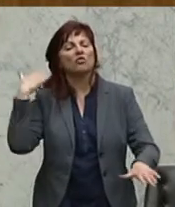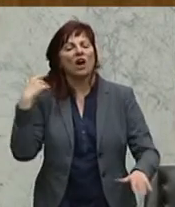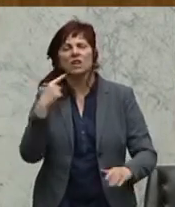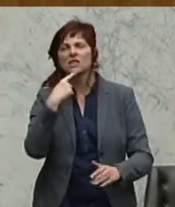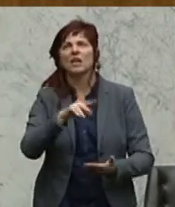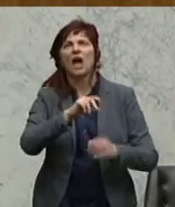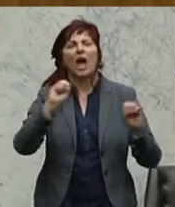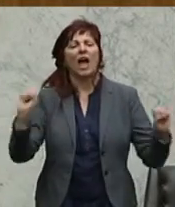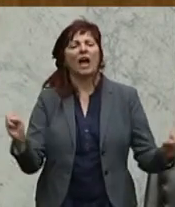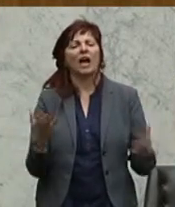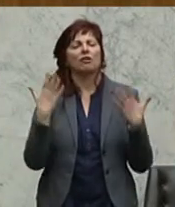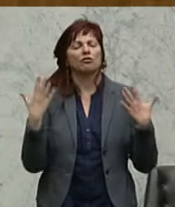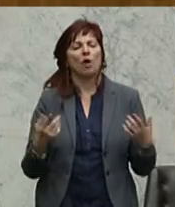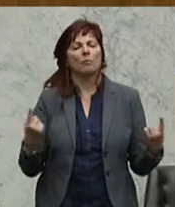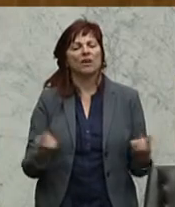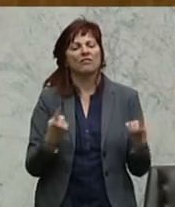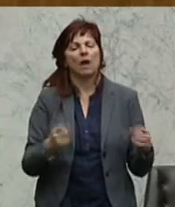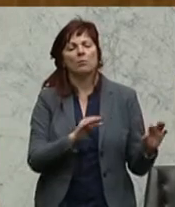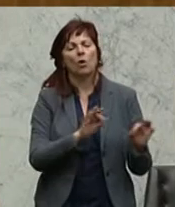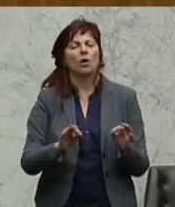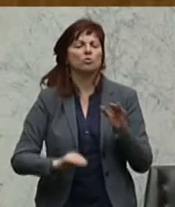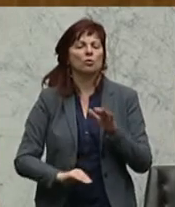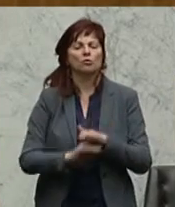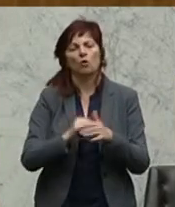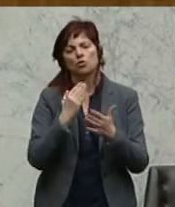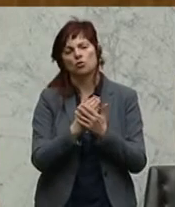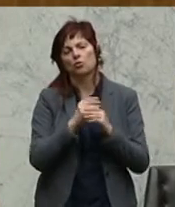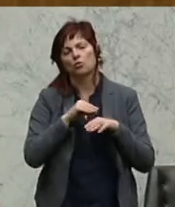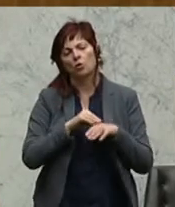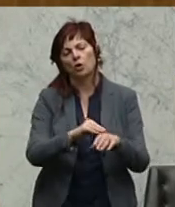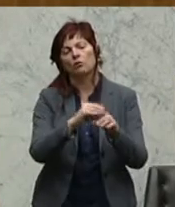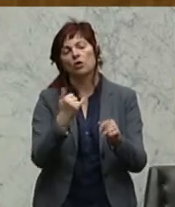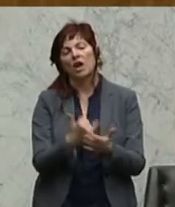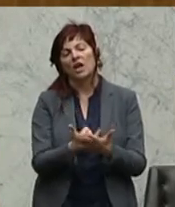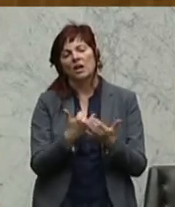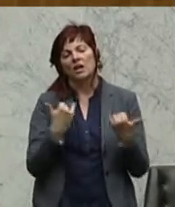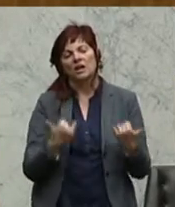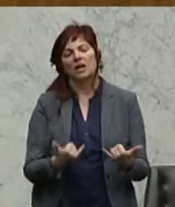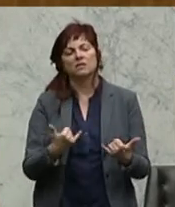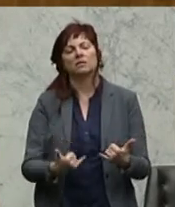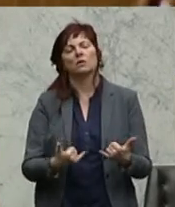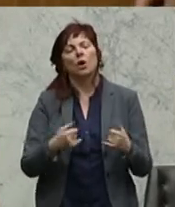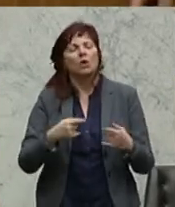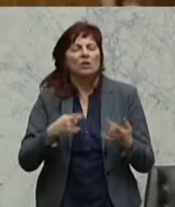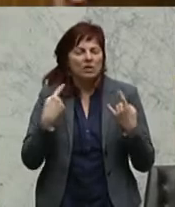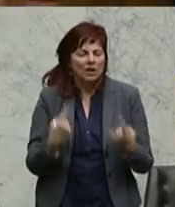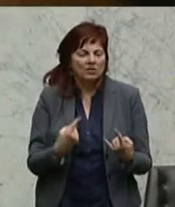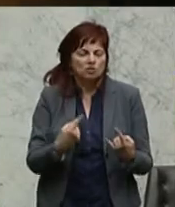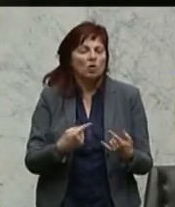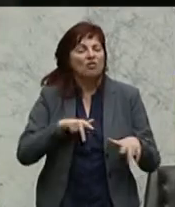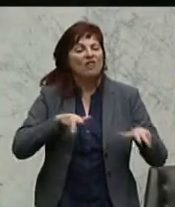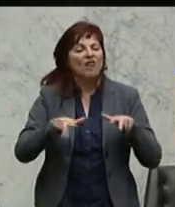ist voll auf Schiene und jetzt ist das Gebot der Stunde Verwaltungsvereinfachungen vorzunehmen, die heimischen Unternehmen